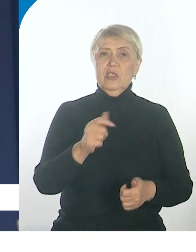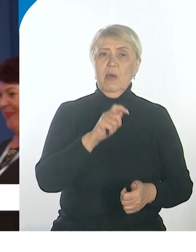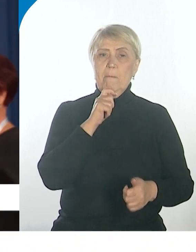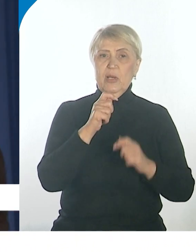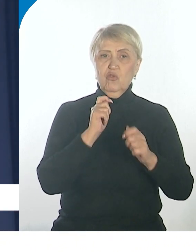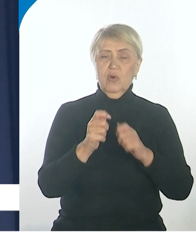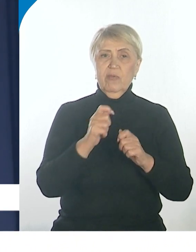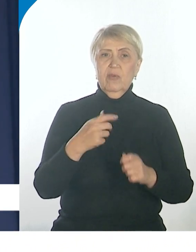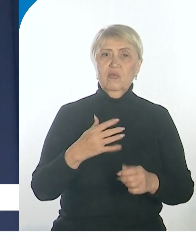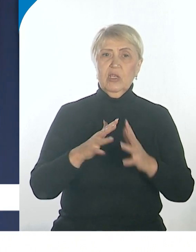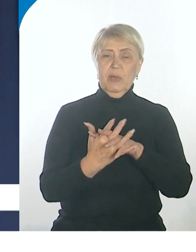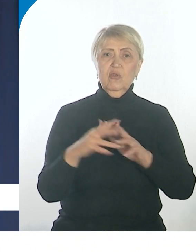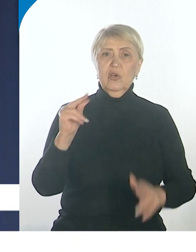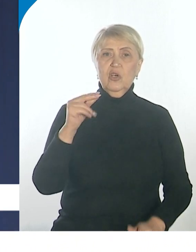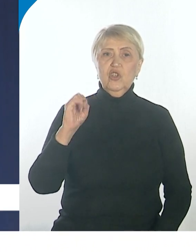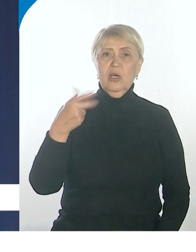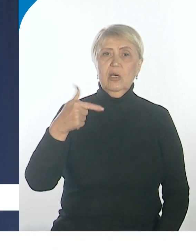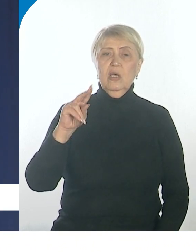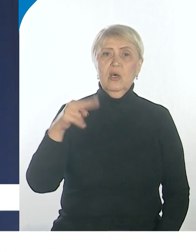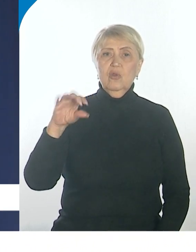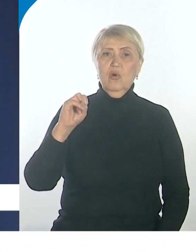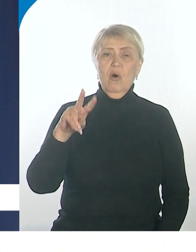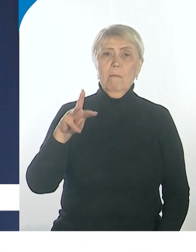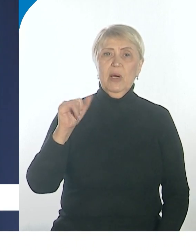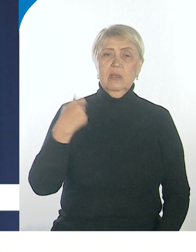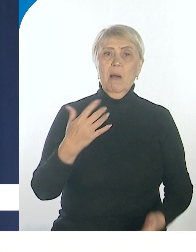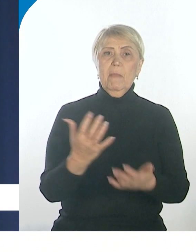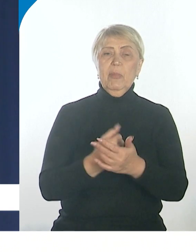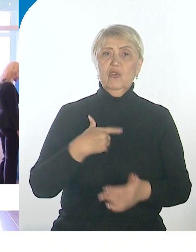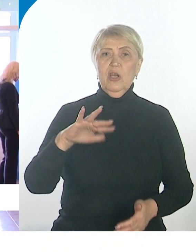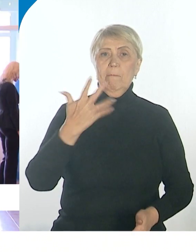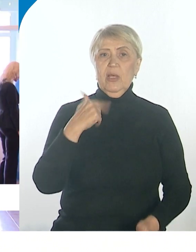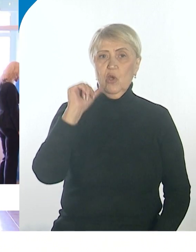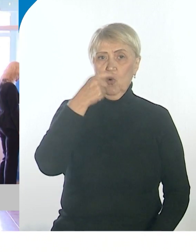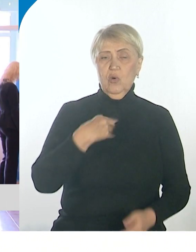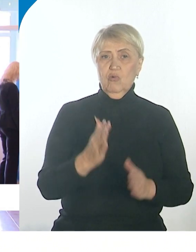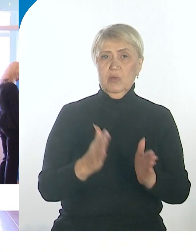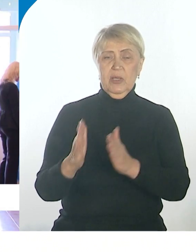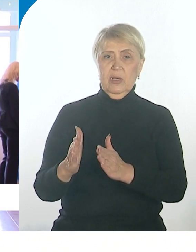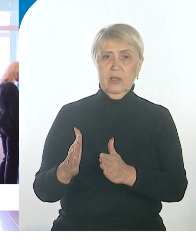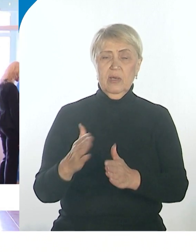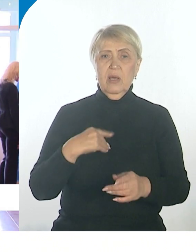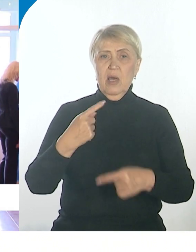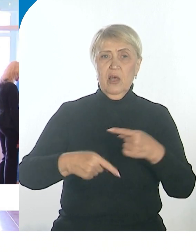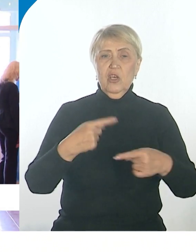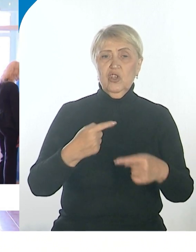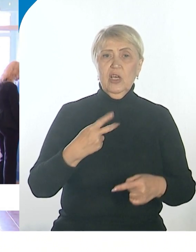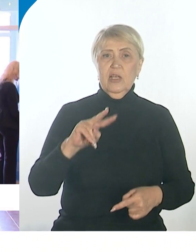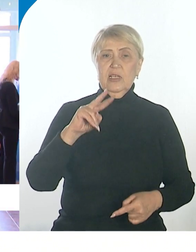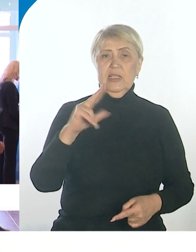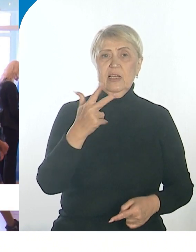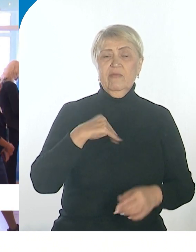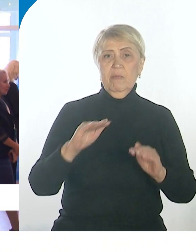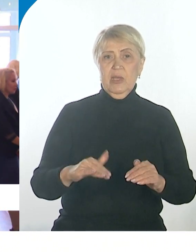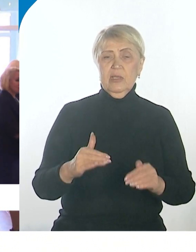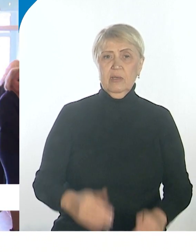Чикдамын. Знаете, мы уже получаем эти грамоты здесь пятый год подряд. Начинали с третьего места, сейчас зашли до второго. То есть задача у стоит